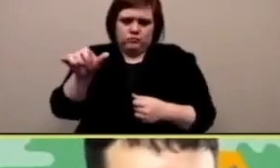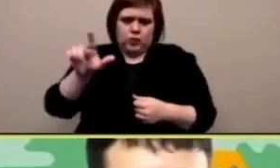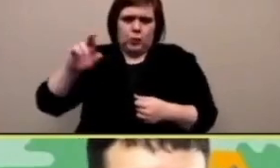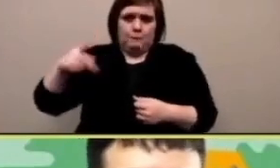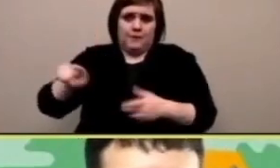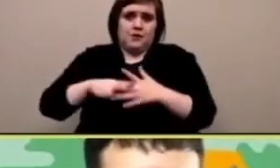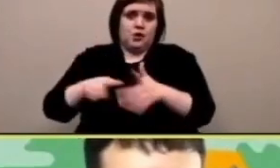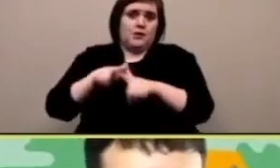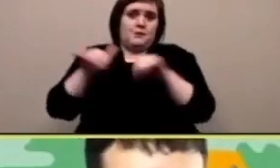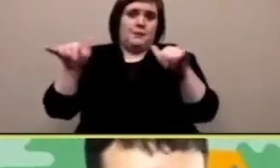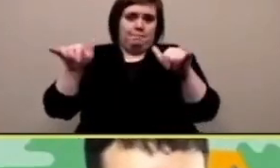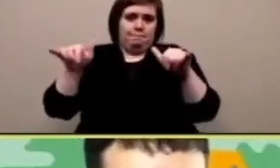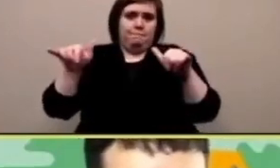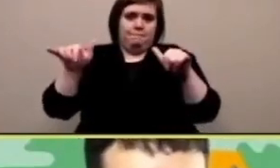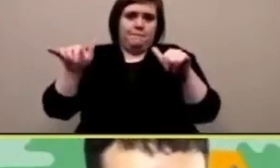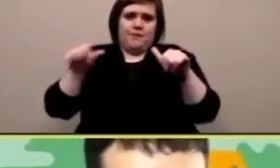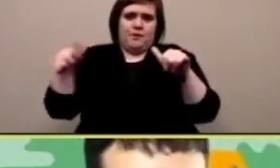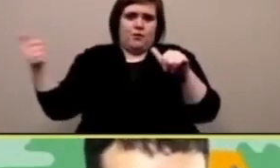costante